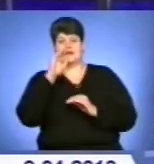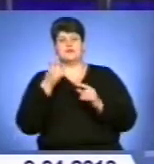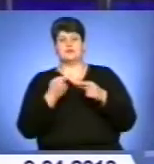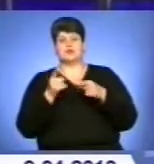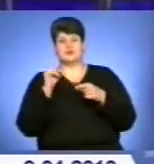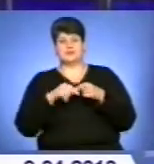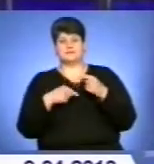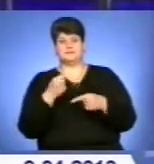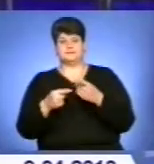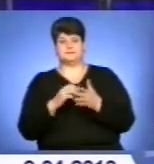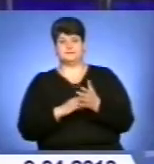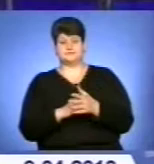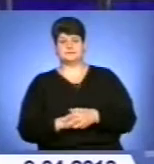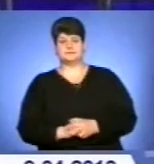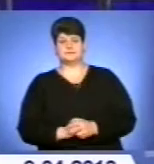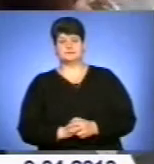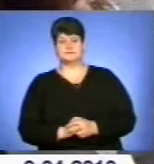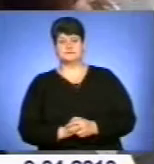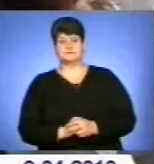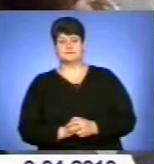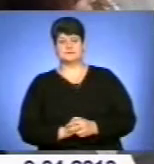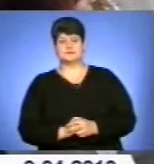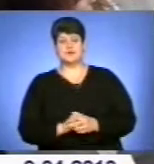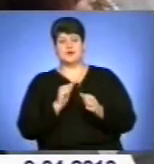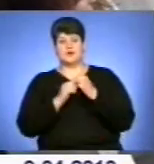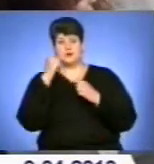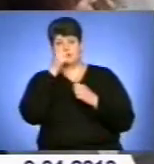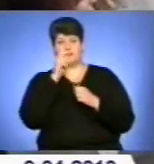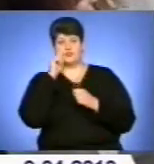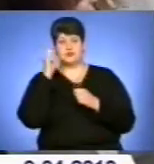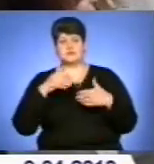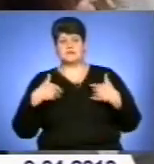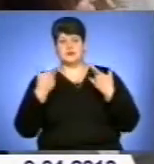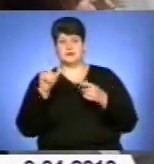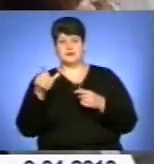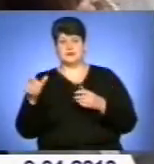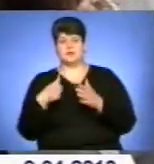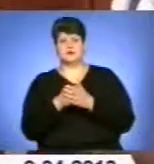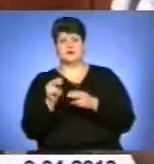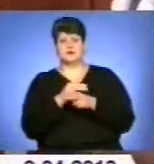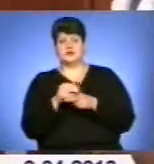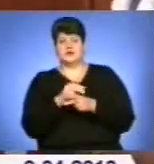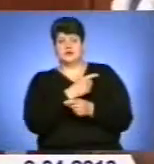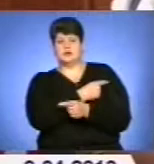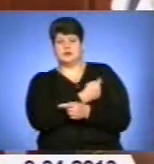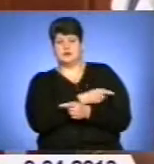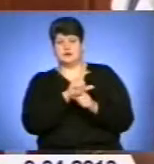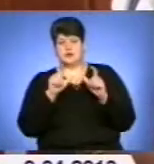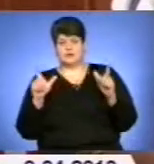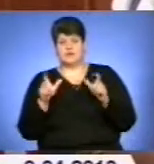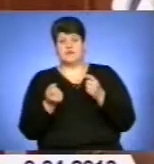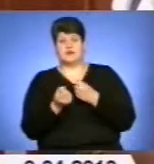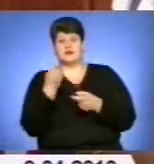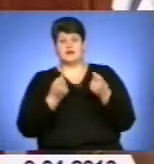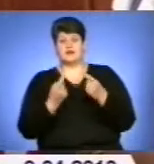наслідки у сюжеті Олени Гарисименко. Щороку в Україні про звернені пацієнтів до лікувальних закладів уперше виявляють понад